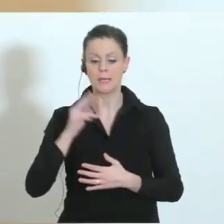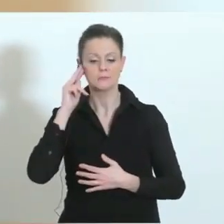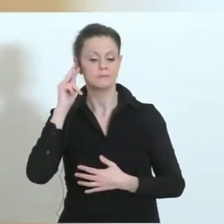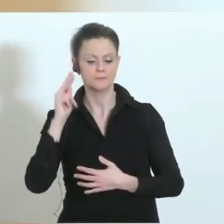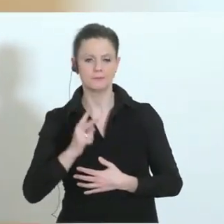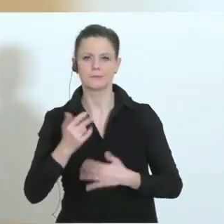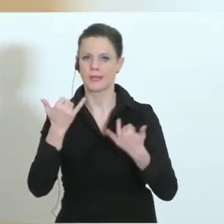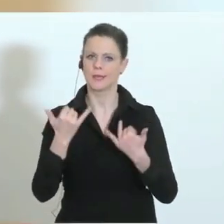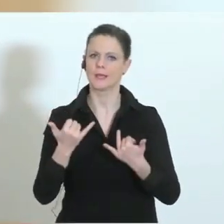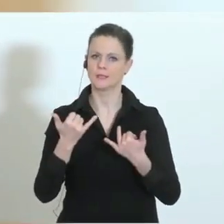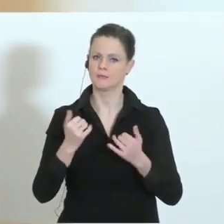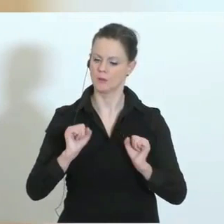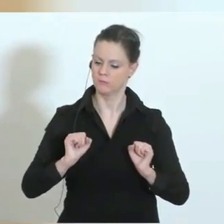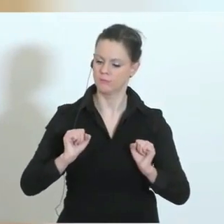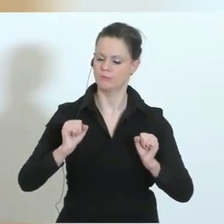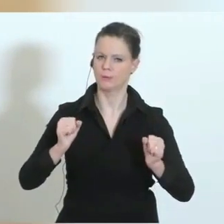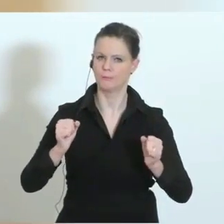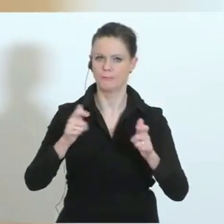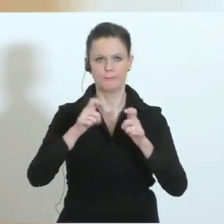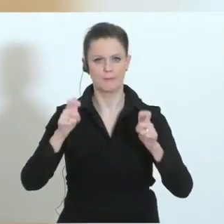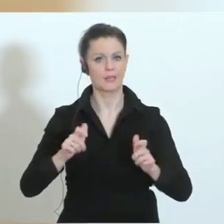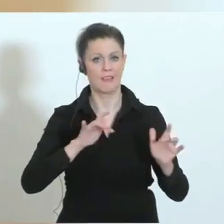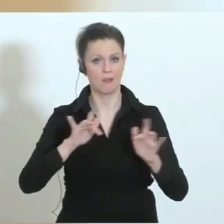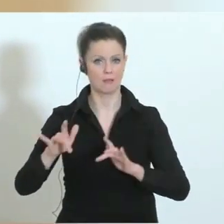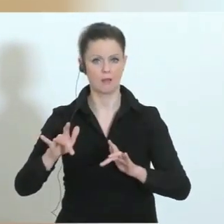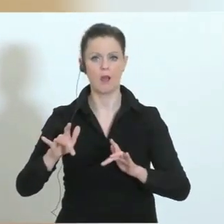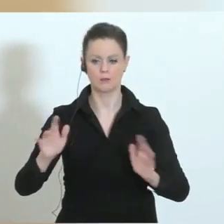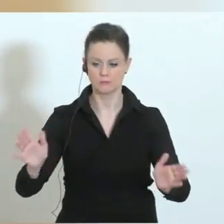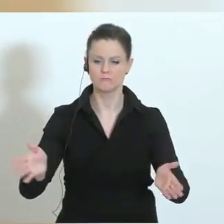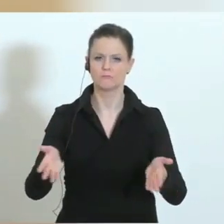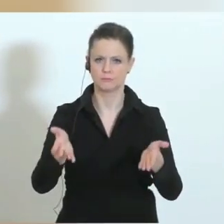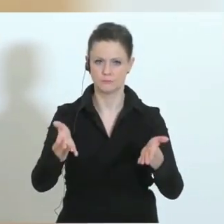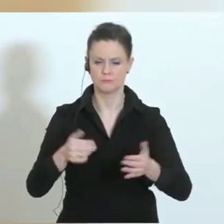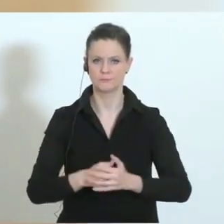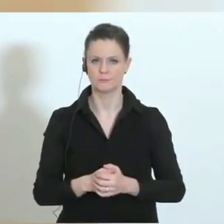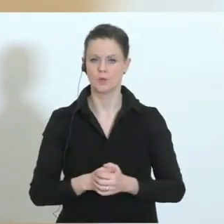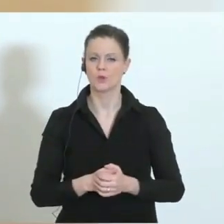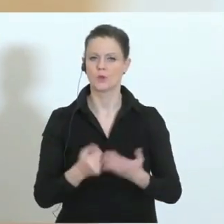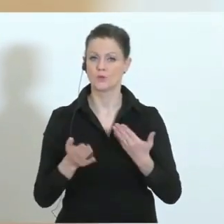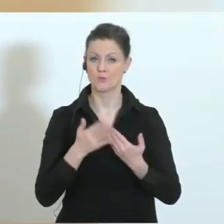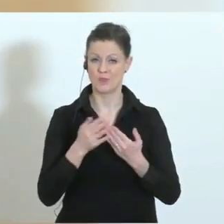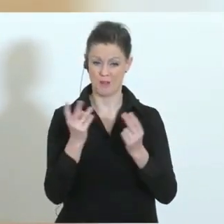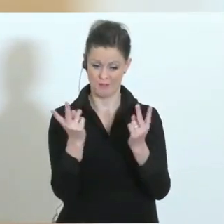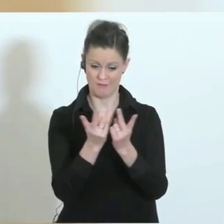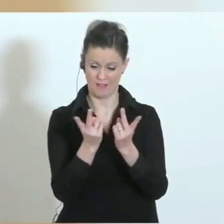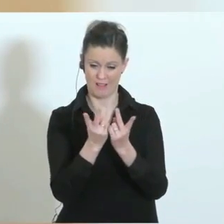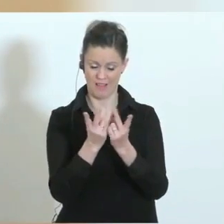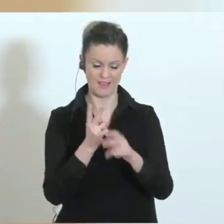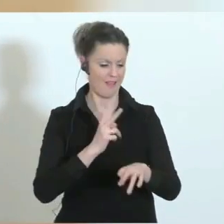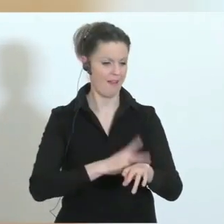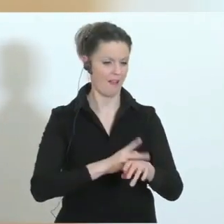sehr, sehr, sehr offensives Paket in den Weg gebracht haben. Wenn ich vergleiche die Zahl der